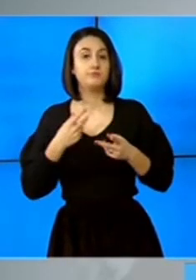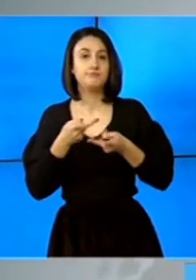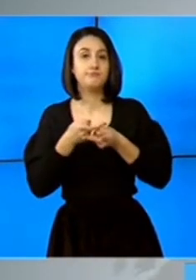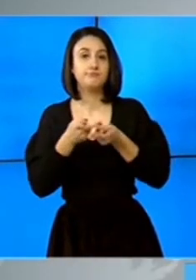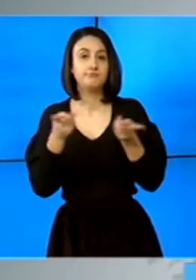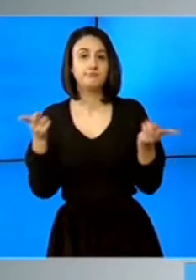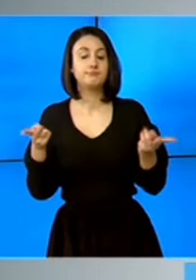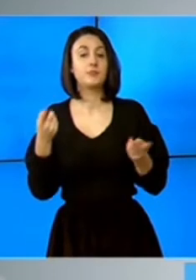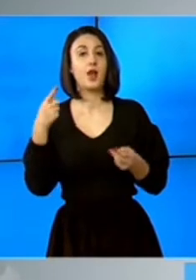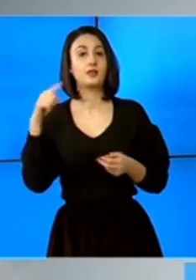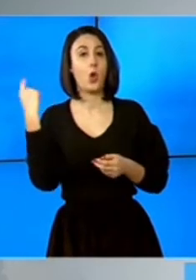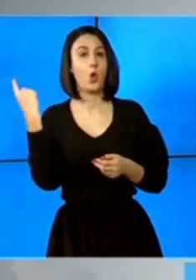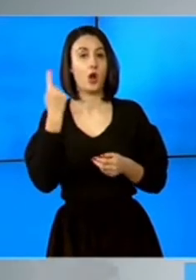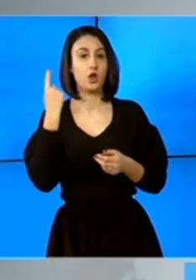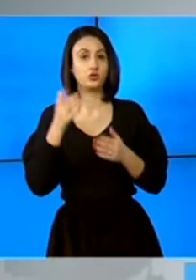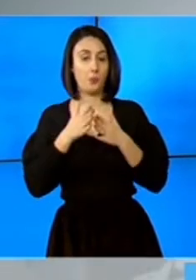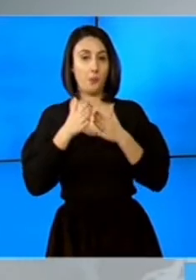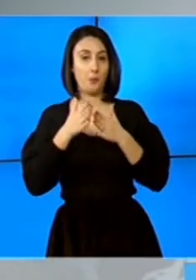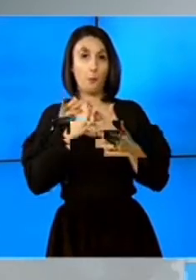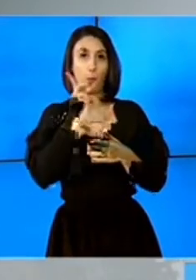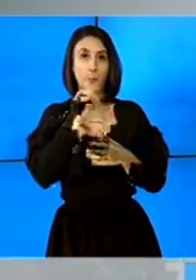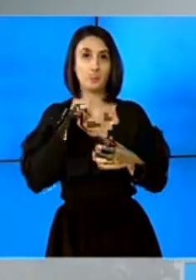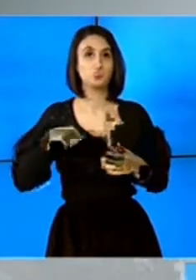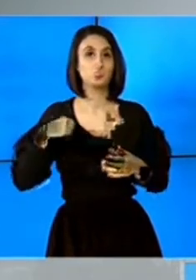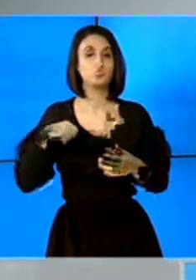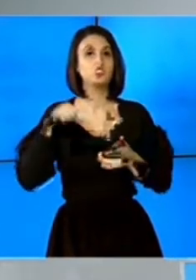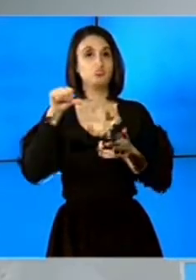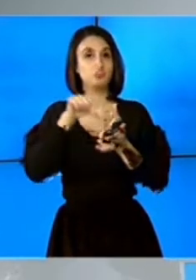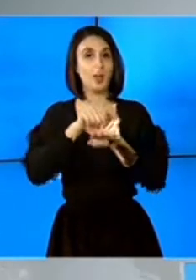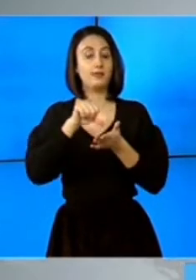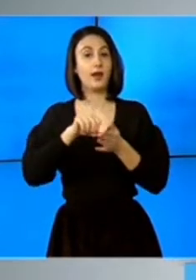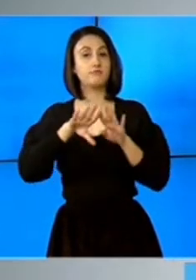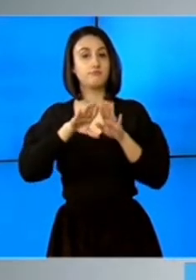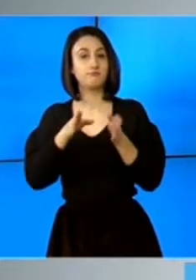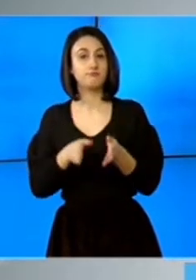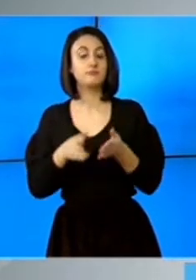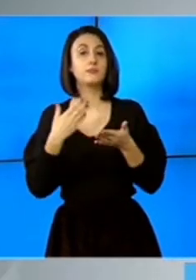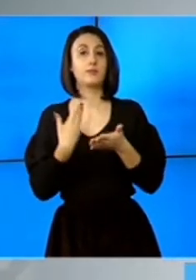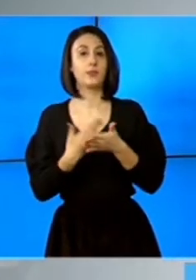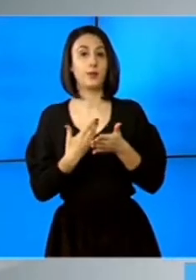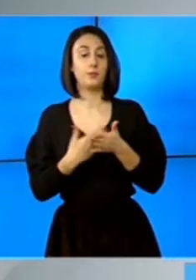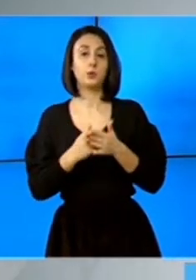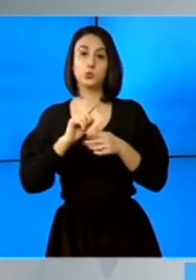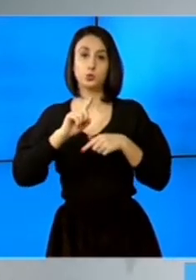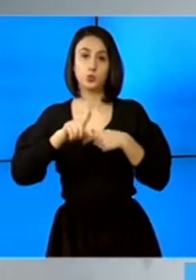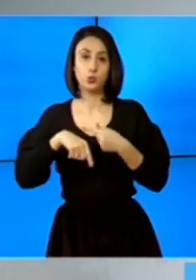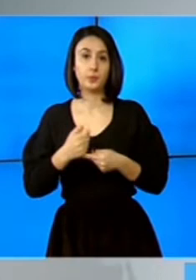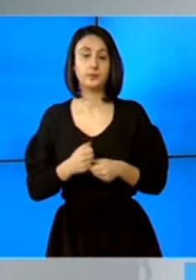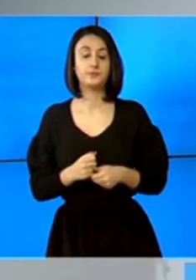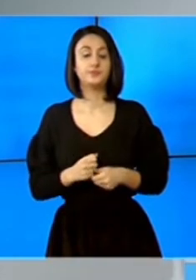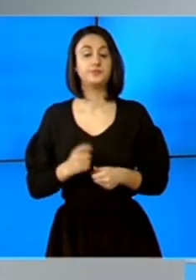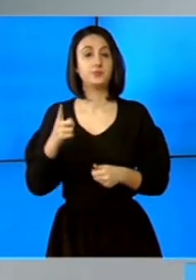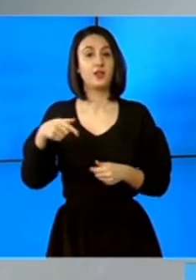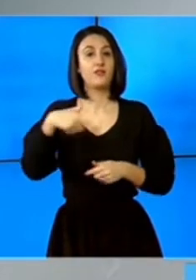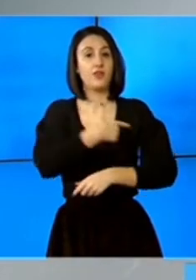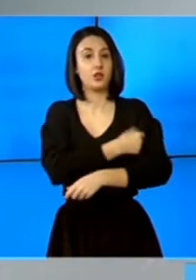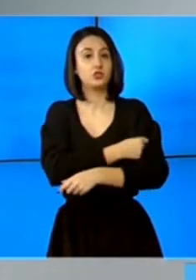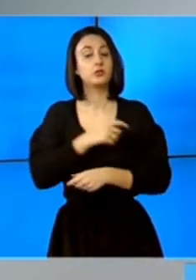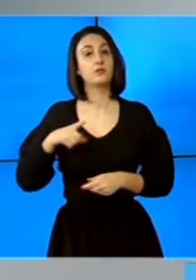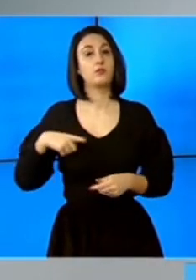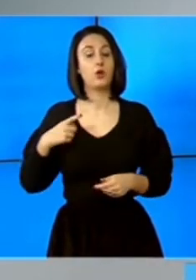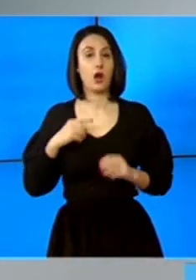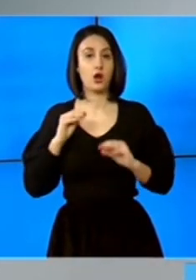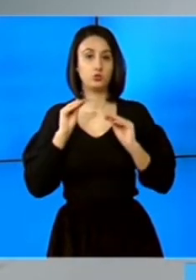orașe mari, acolo unde sunt centre de depozitare, astfel încât ulterior aceste vaccinuri vor